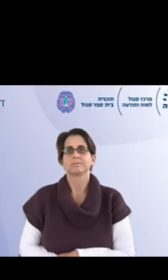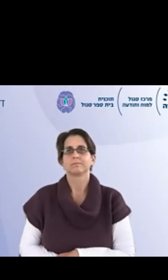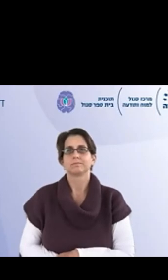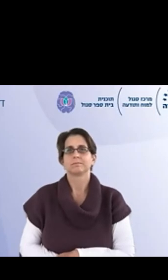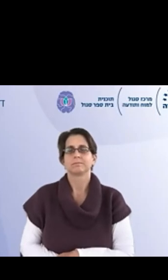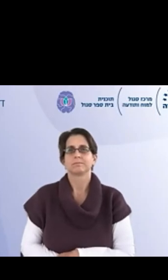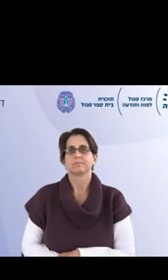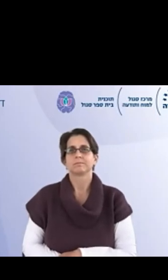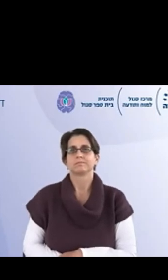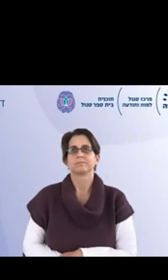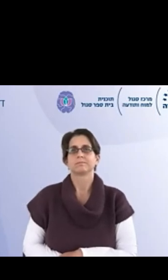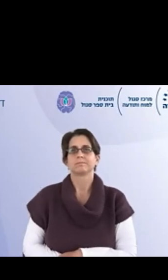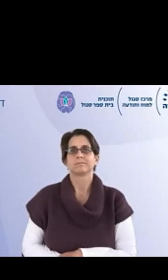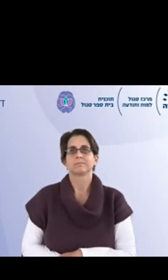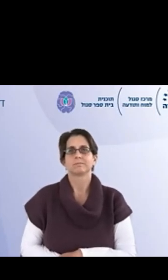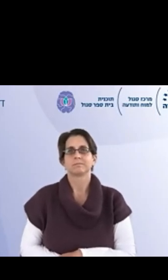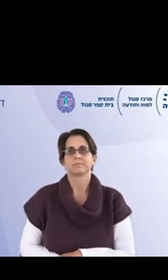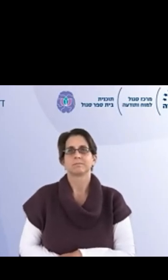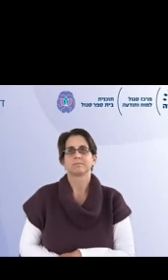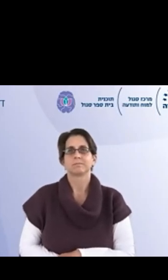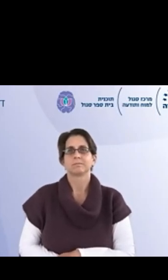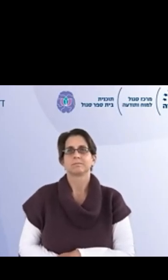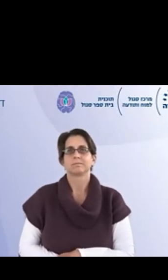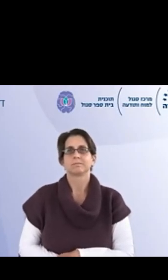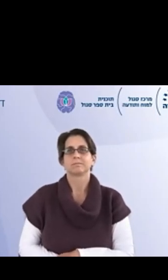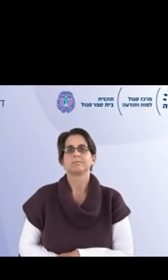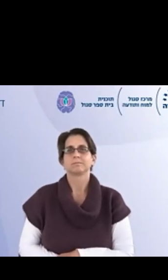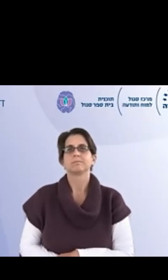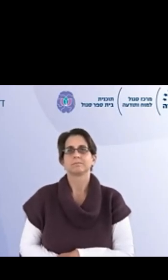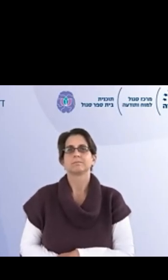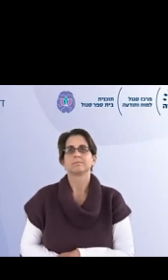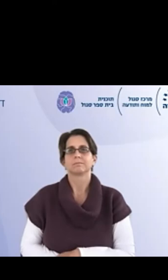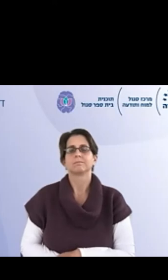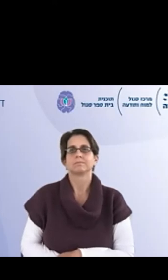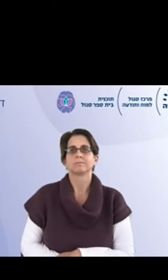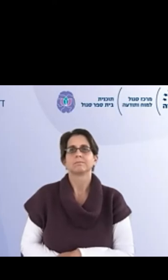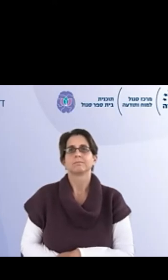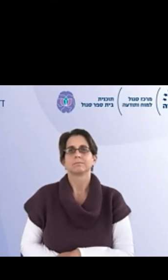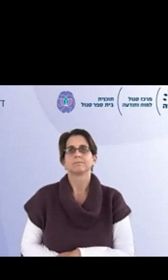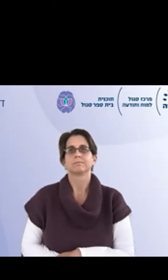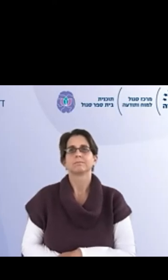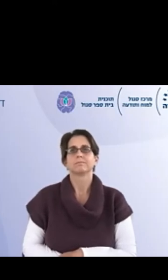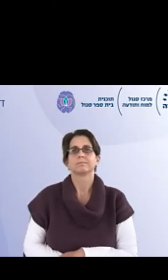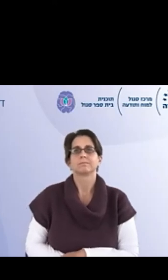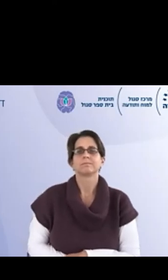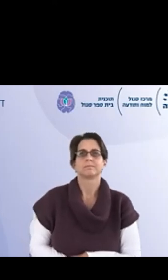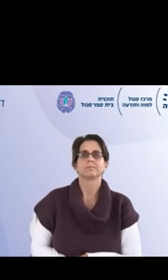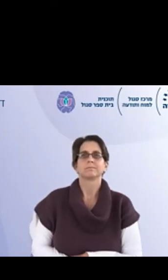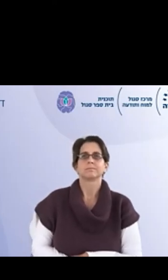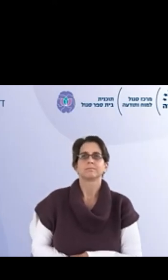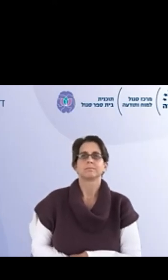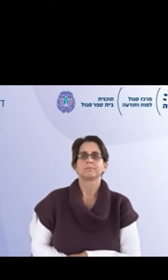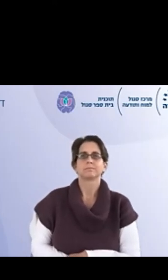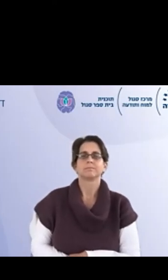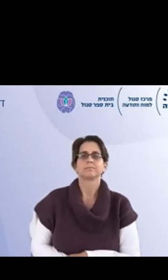השלישי, בדרך כלל בתי ספר שלנו מאוד חזקים במרכיב הזה, ואז אנחנו באמת הצלחנו לזהות איפה נקודות החולשה, איפה נקודות החוזק של בית